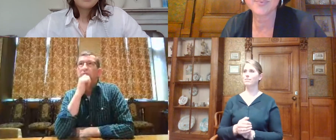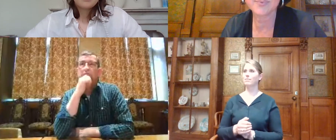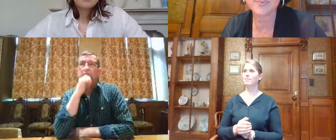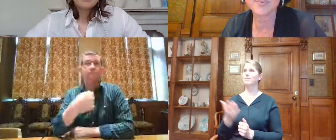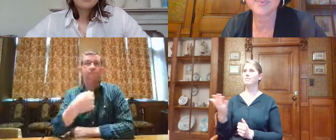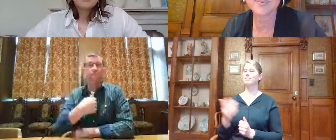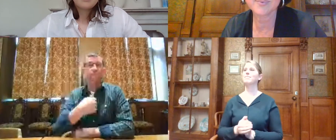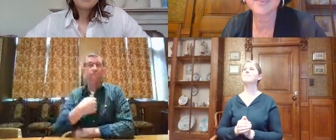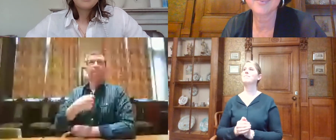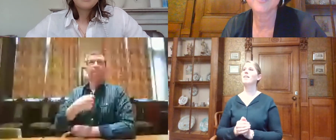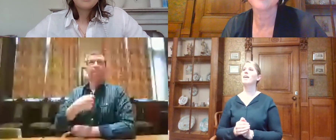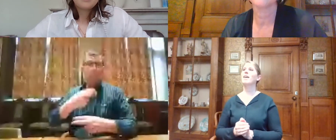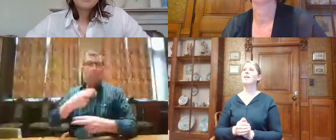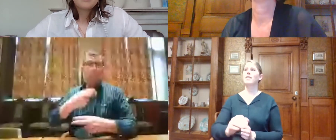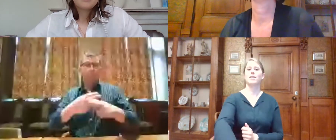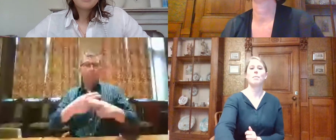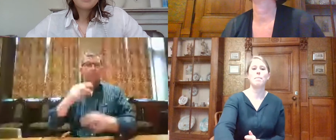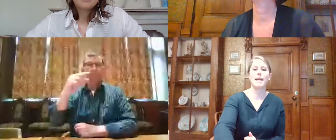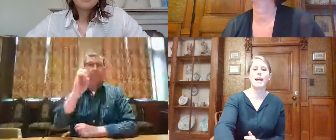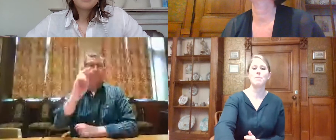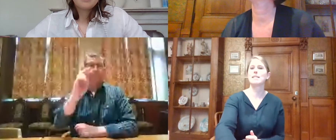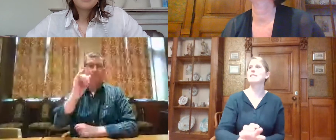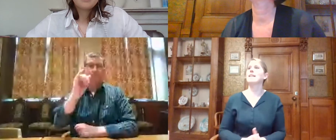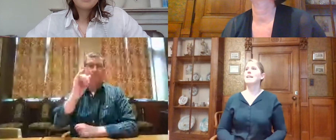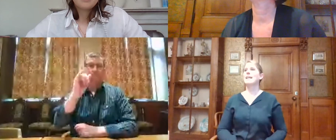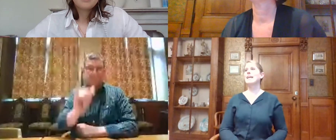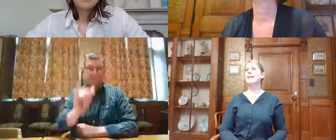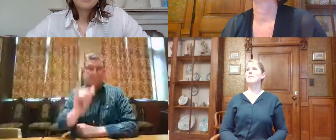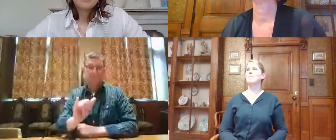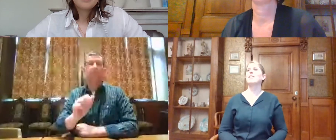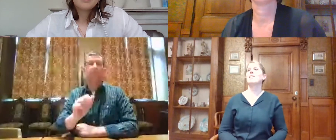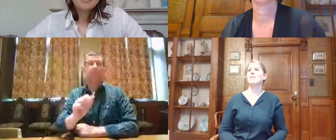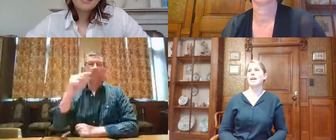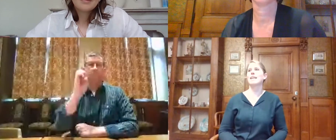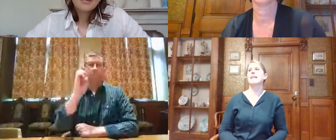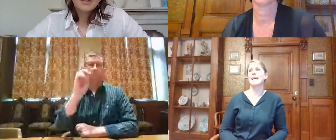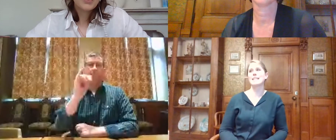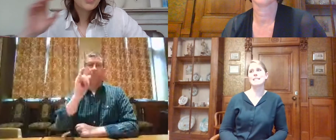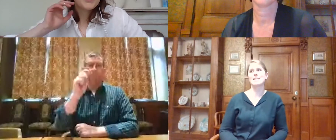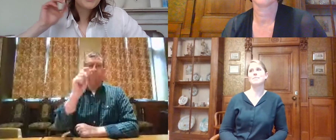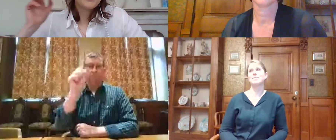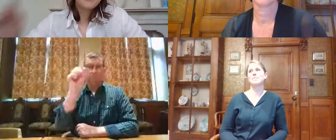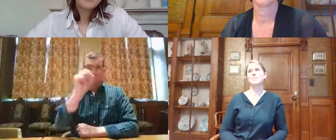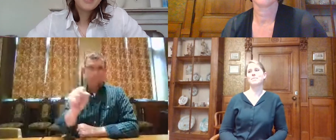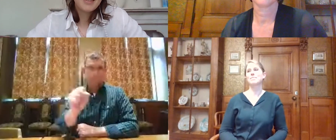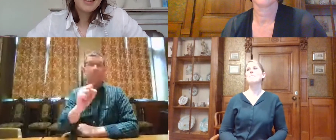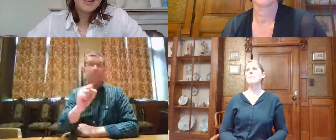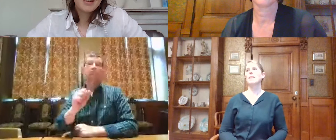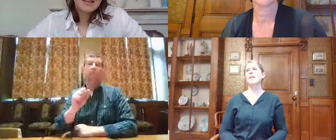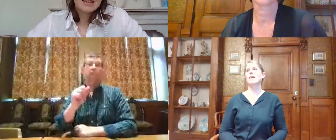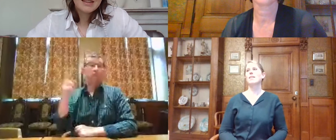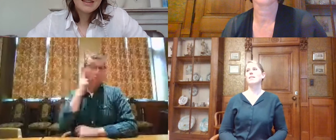voor het bezoekersmanagement.